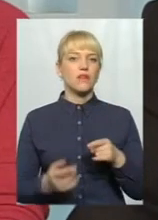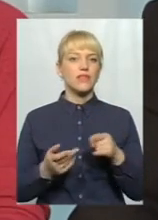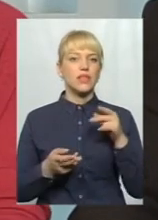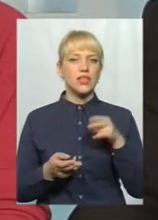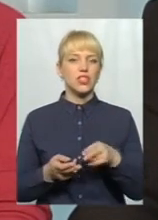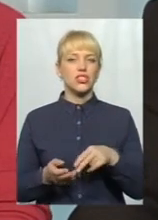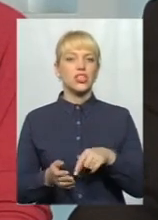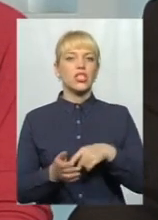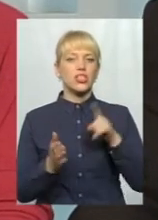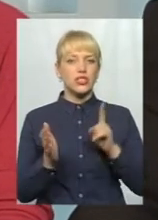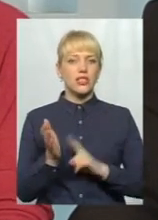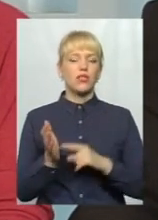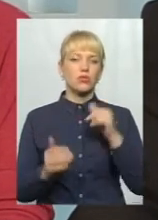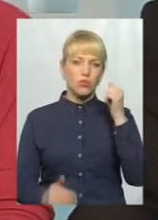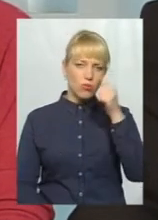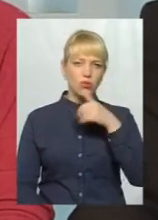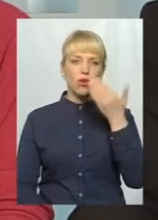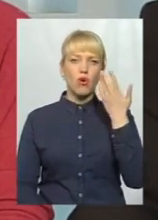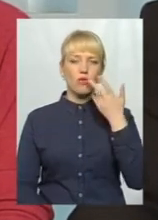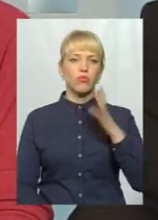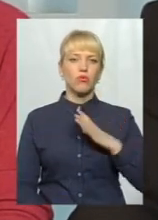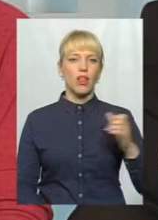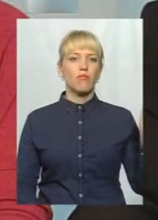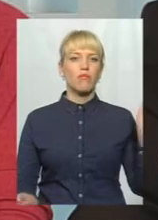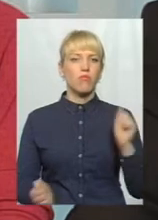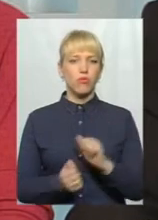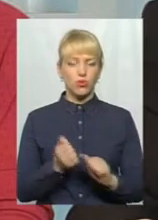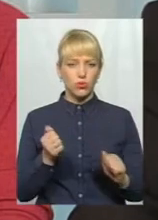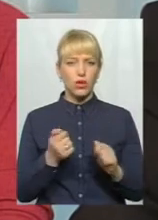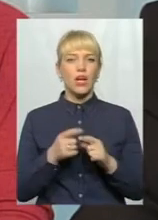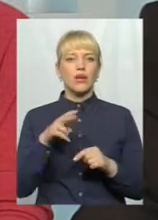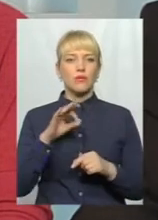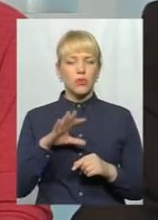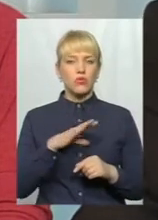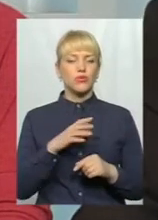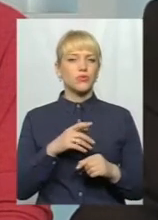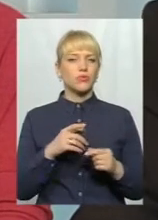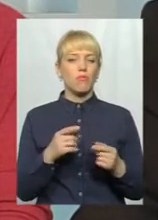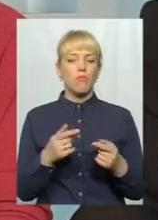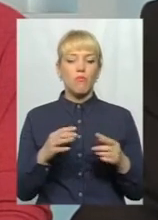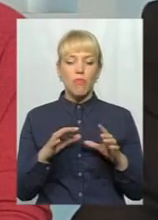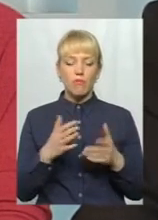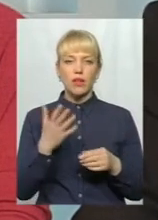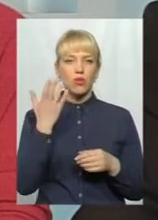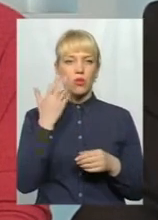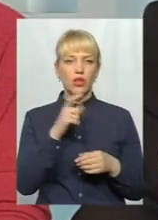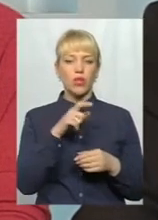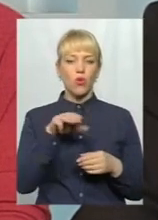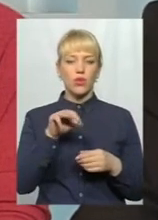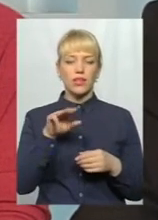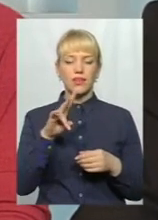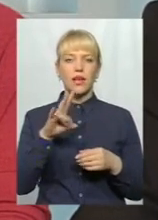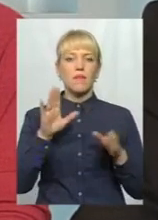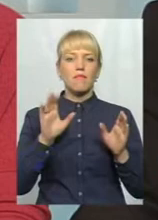посуха, був такий вже фактично критичний момент, коли Хотин взагалі мав залишитися без води.